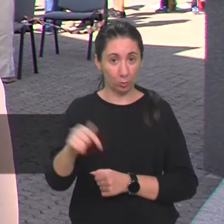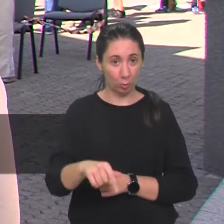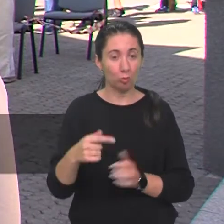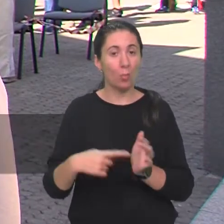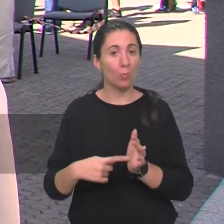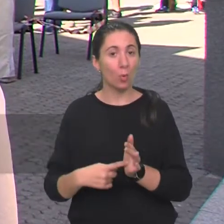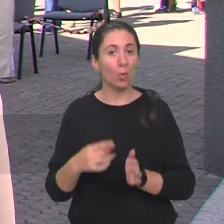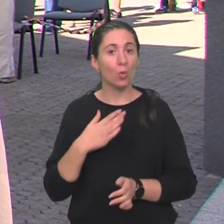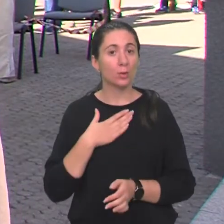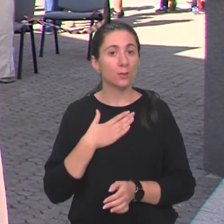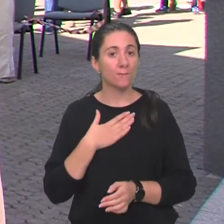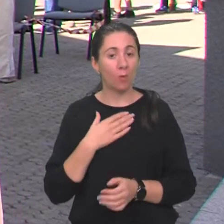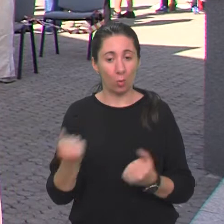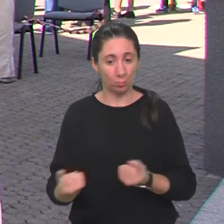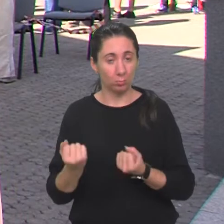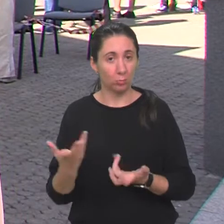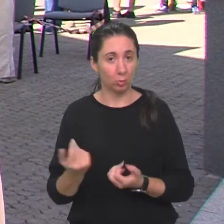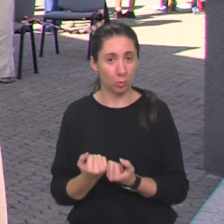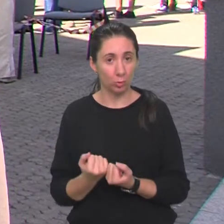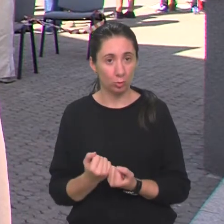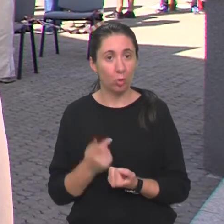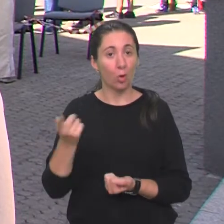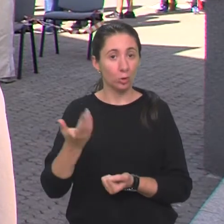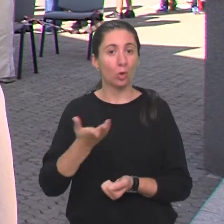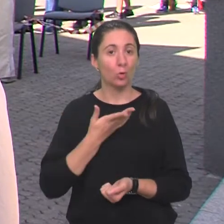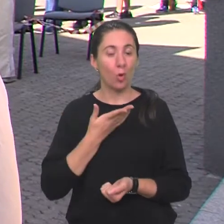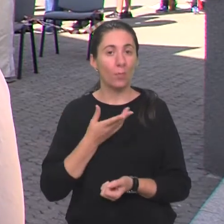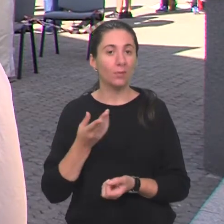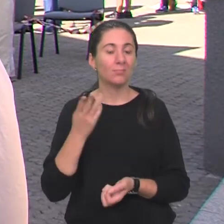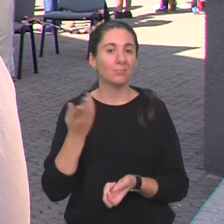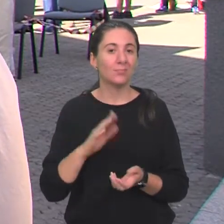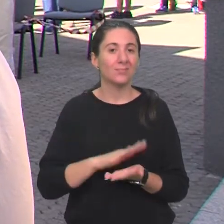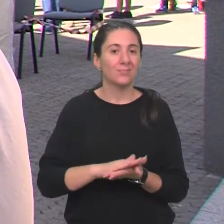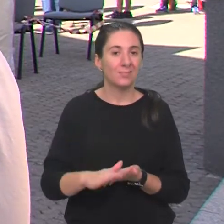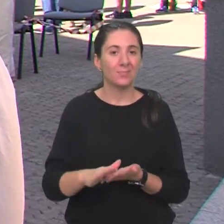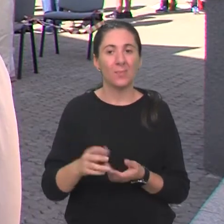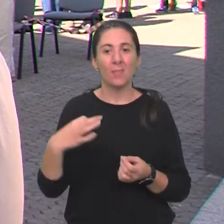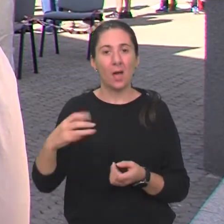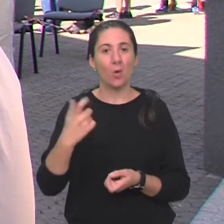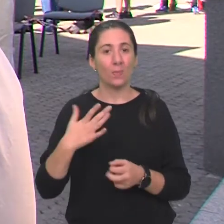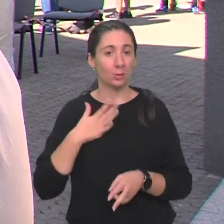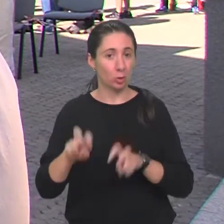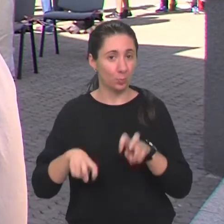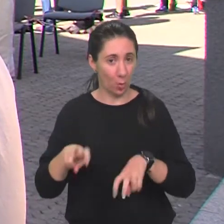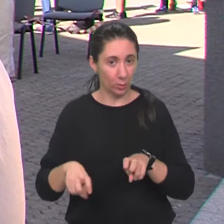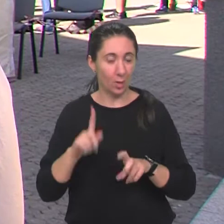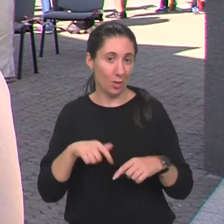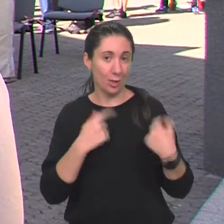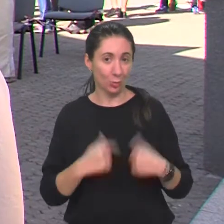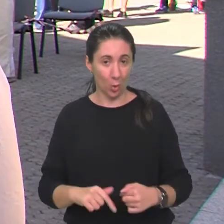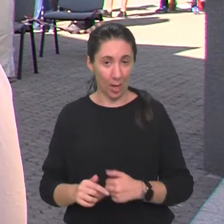ovdje pokazati svoje vještine svakako će dobiti utješne nagrade naših sponzora i